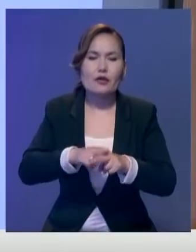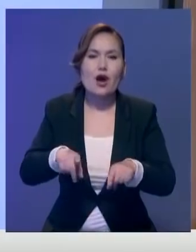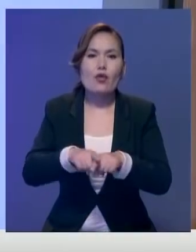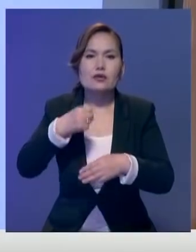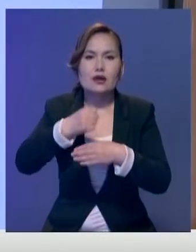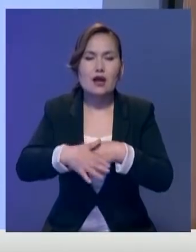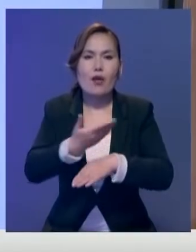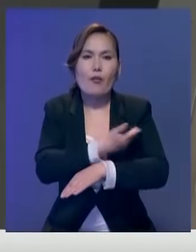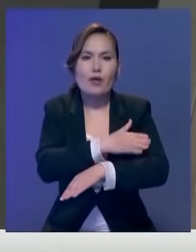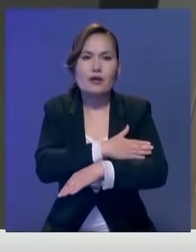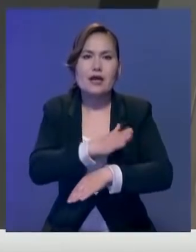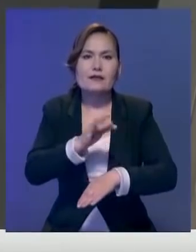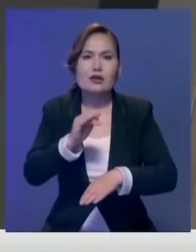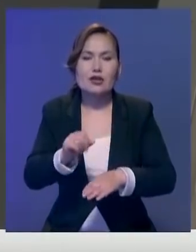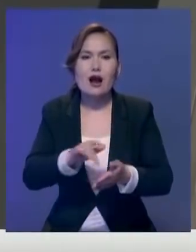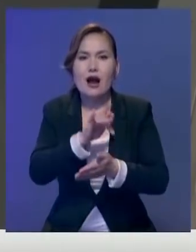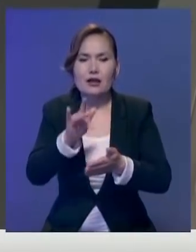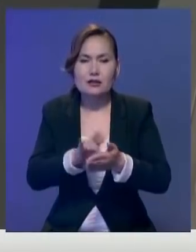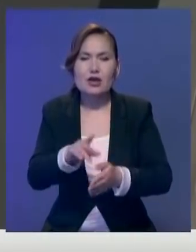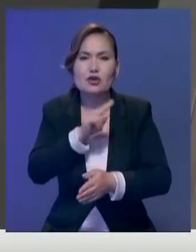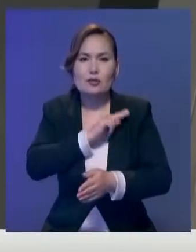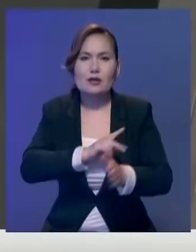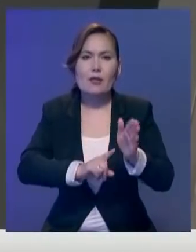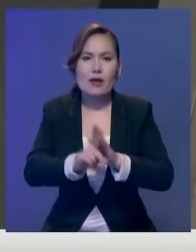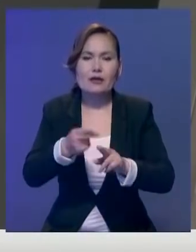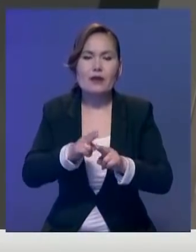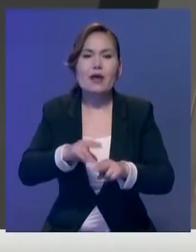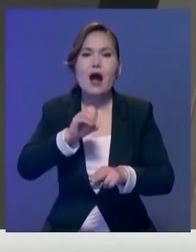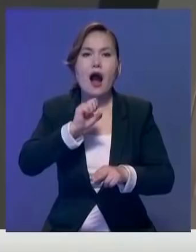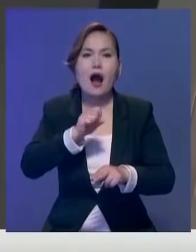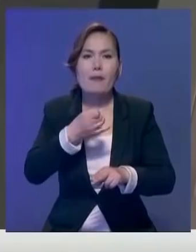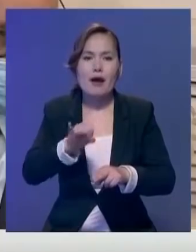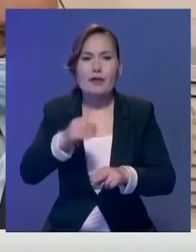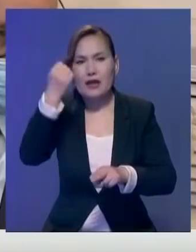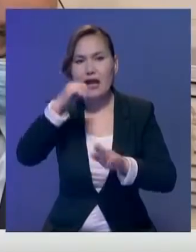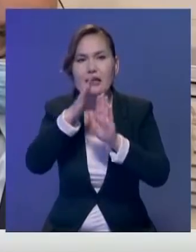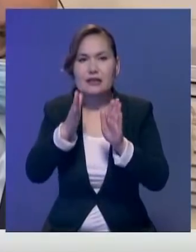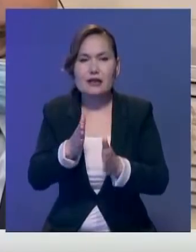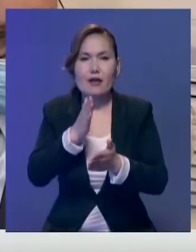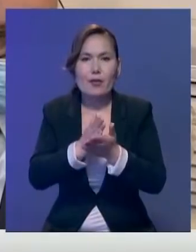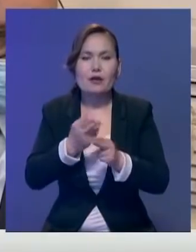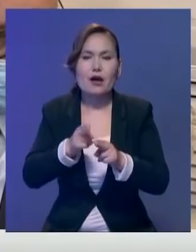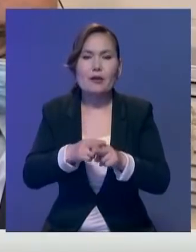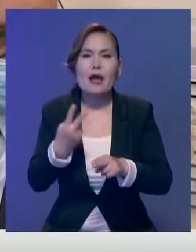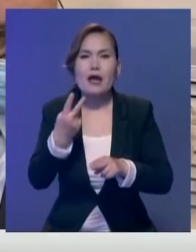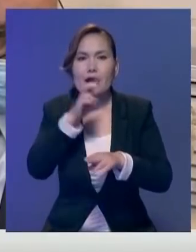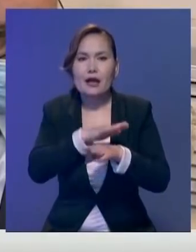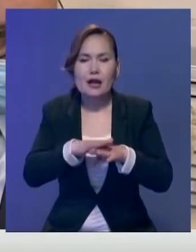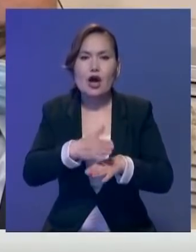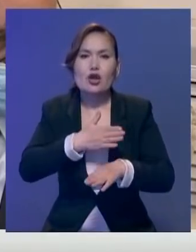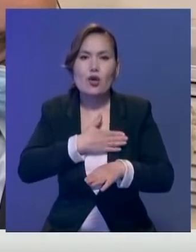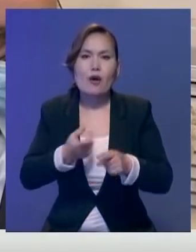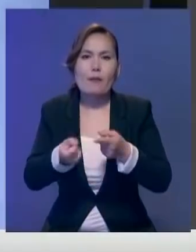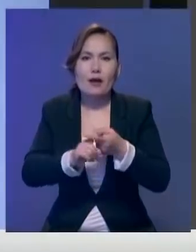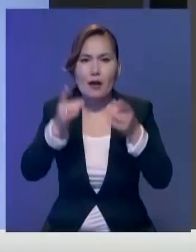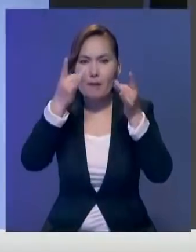Полшанның сүйетші қаласында да жұмыстептір. Ол жерде Абай Қнанбайықтың ескеткіші де бар. Бұл екелі арасындағы рухани бәніні